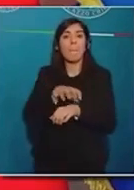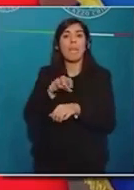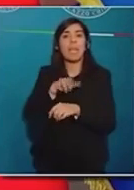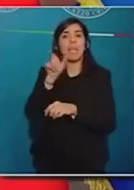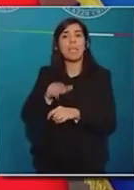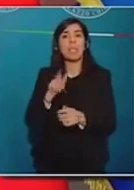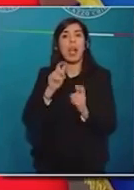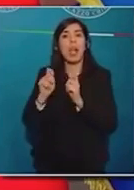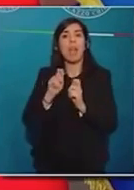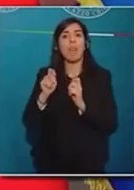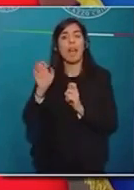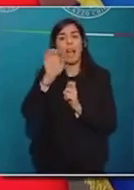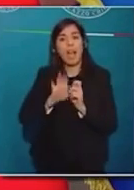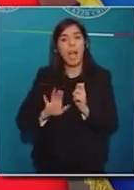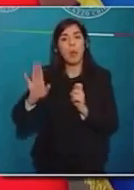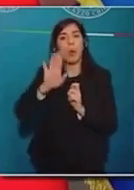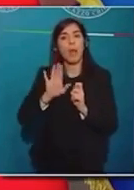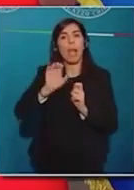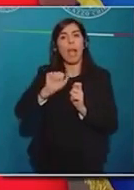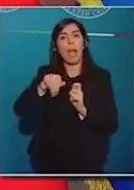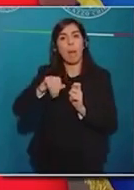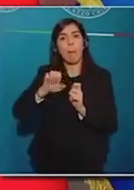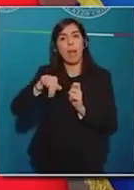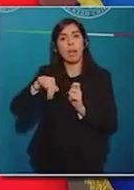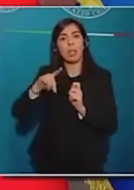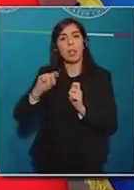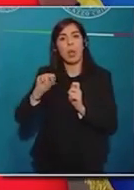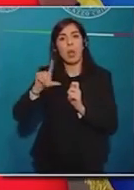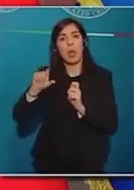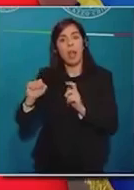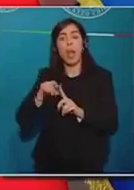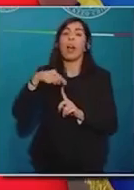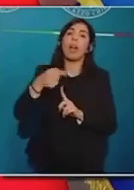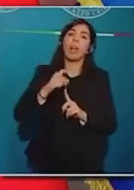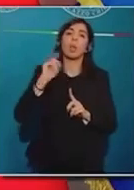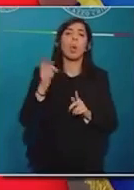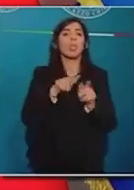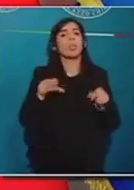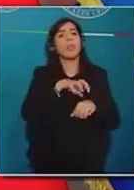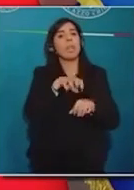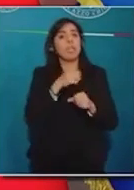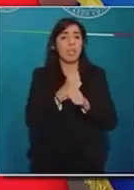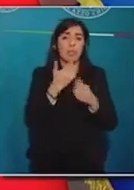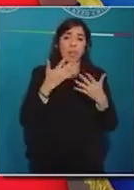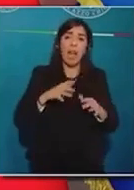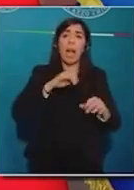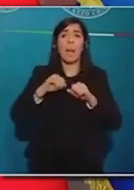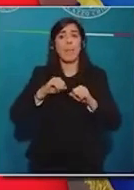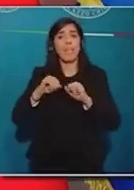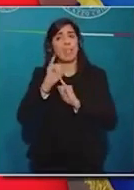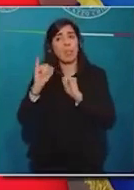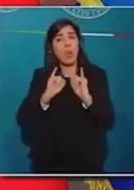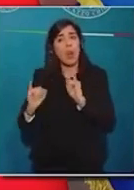Mendola, che ha coordinato i lavori del CAE, e a tutti i Ministri che hanno lavorato e a tutte le amministrazioni periferiche, a